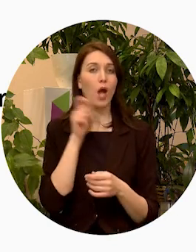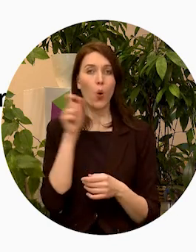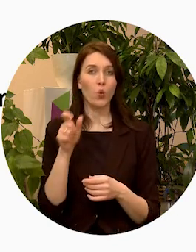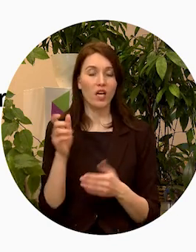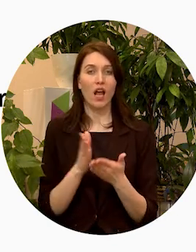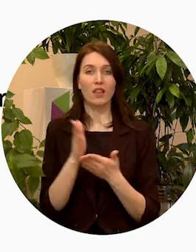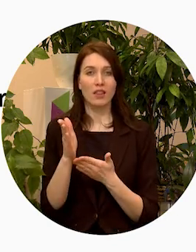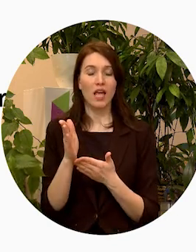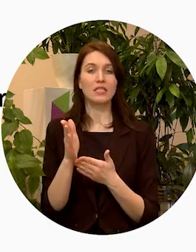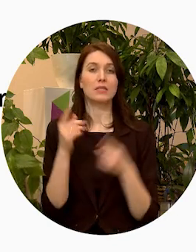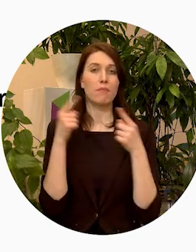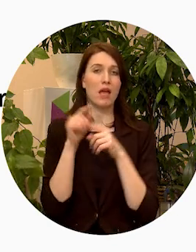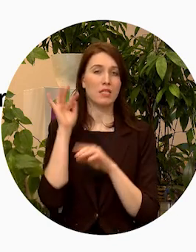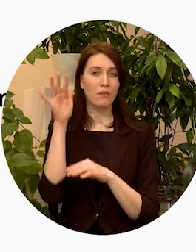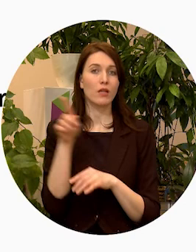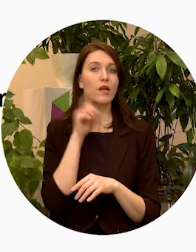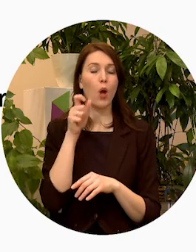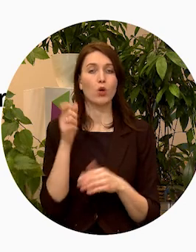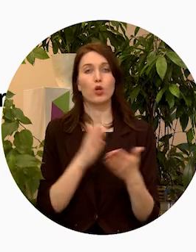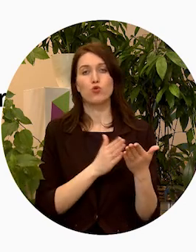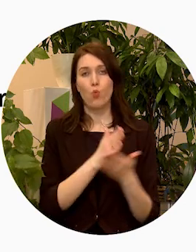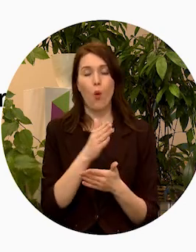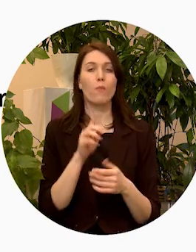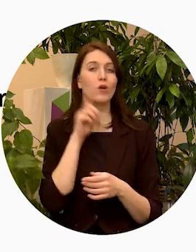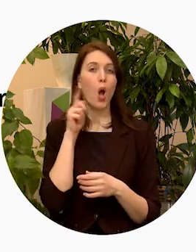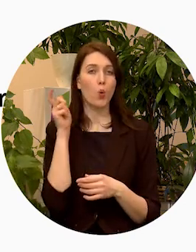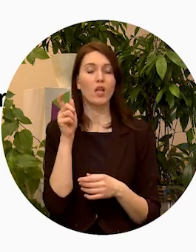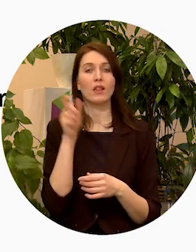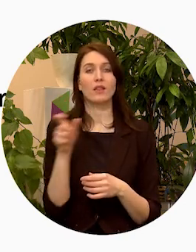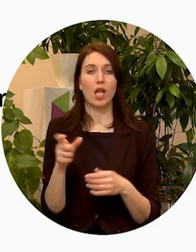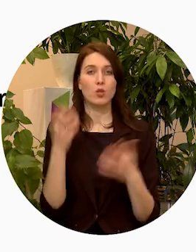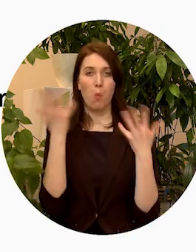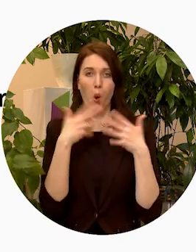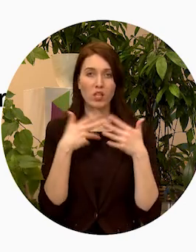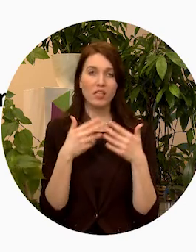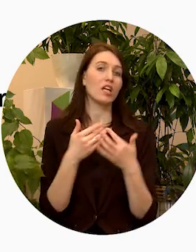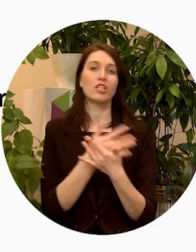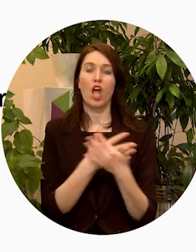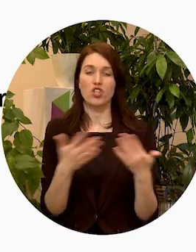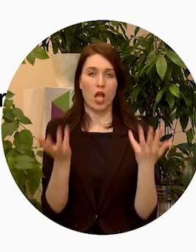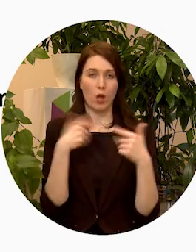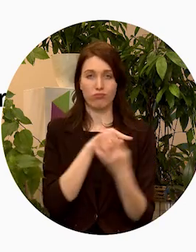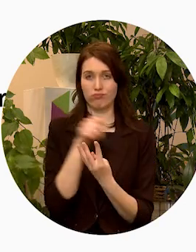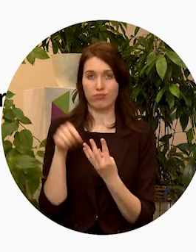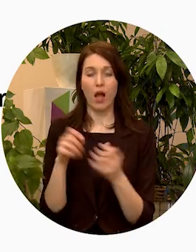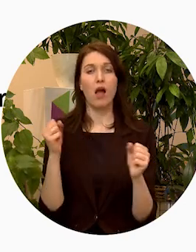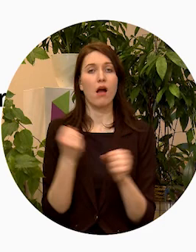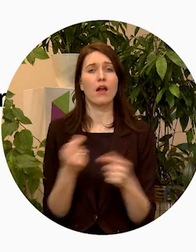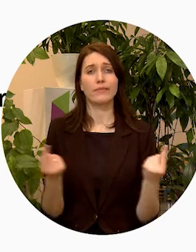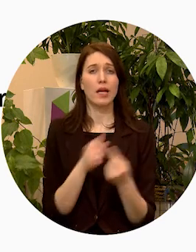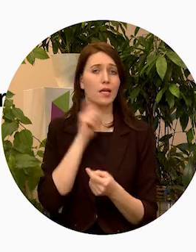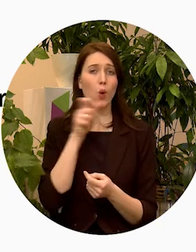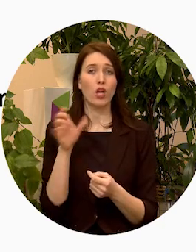perspektīvu, jaunatnes jom, jaunatnes politikas šķautni dažādās politikās. Gan attiecībā uz